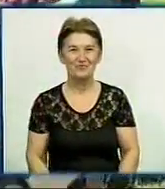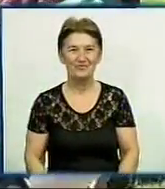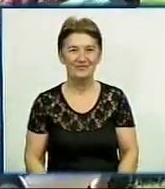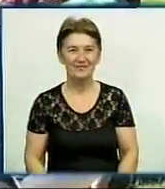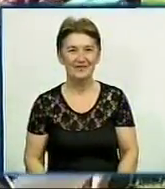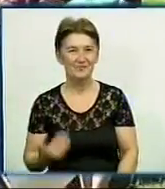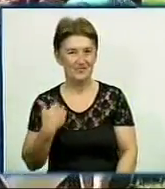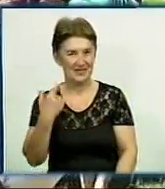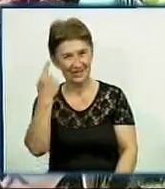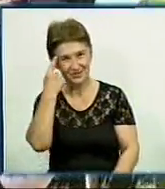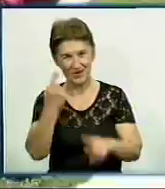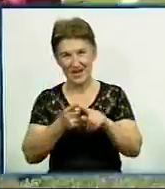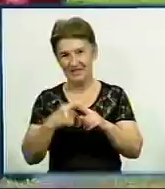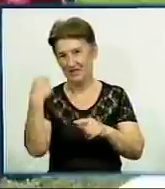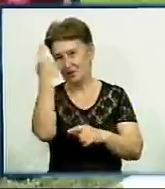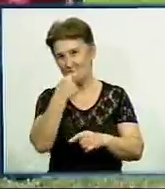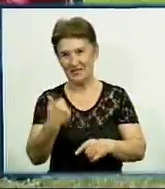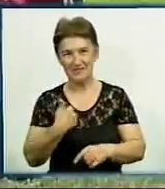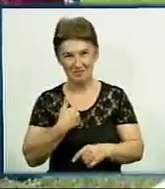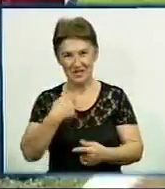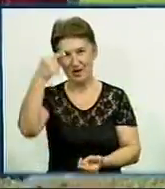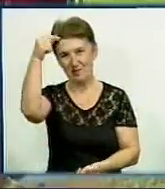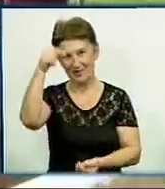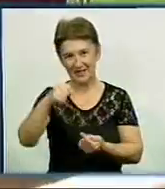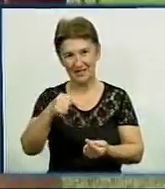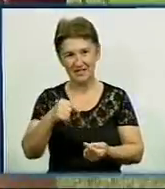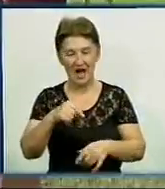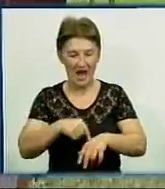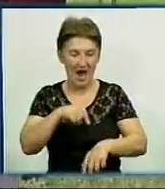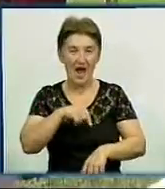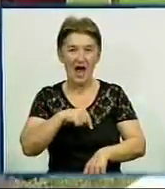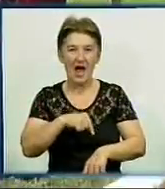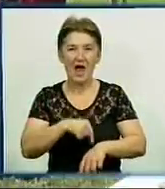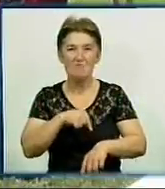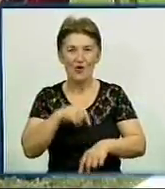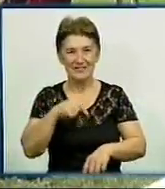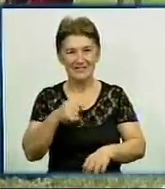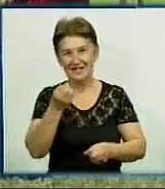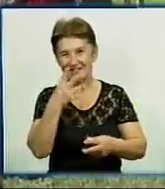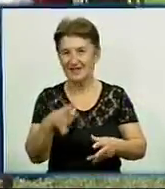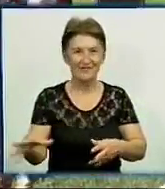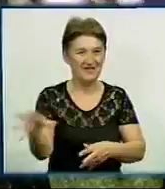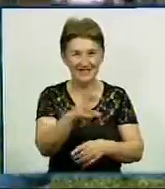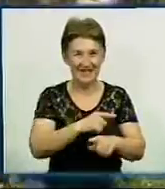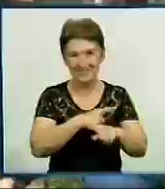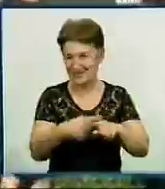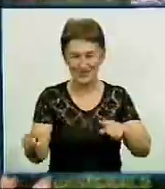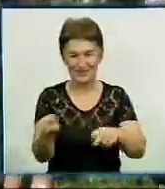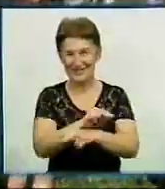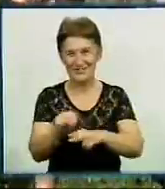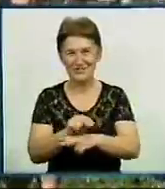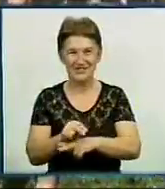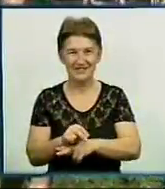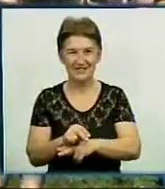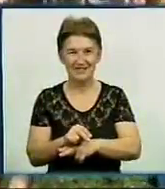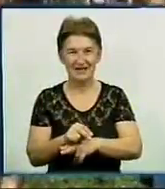Я думаю, мені підходить цей образ. Емоції – тільки найпозитивні. Тобто, що таке сумашестві, їх треба всіх лечити, срочно лечити. Битва проходила